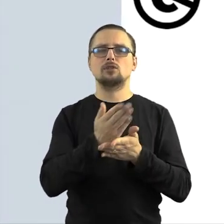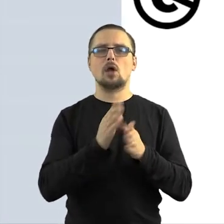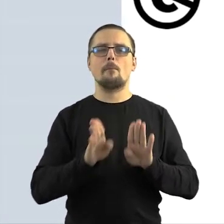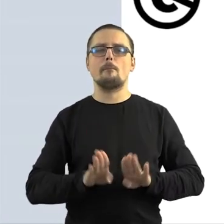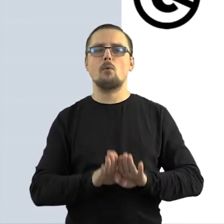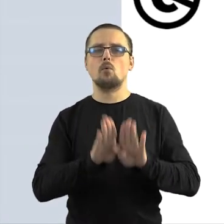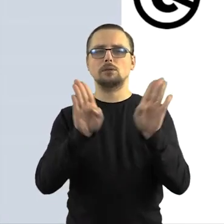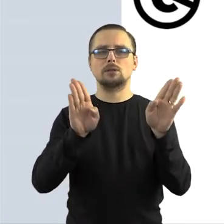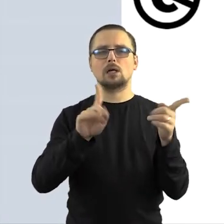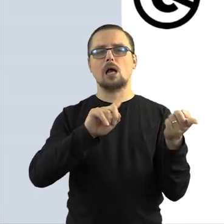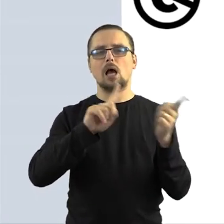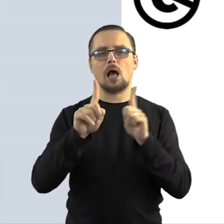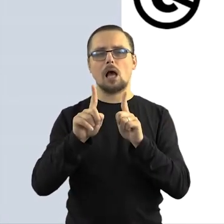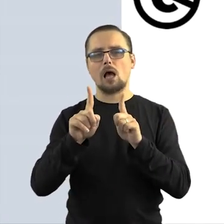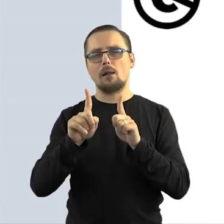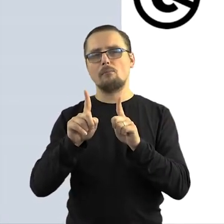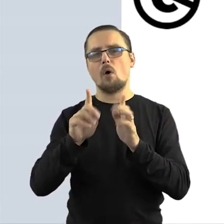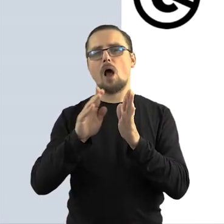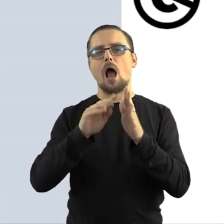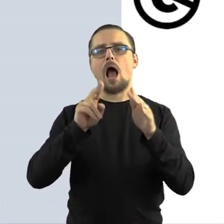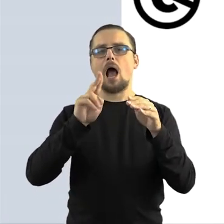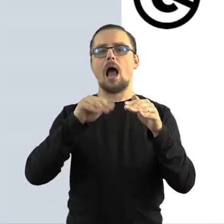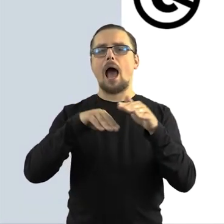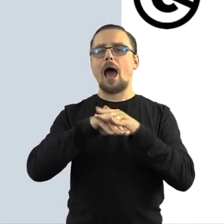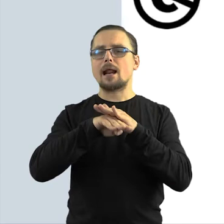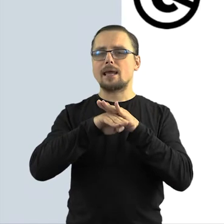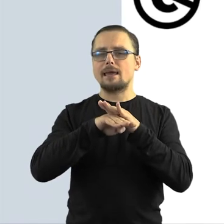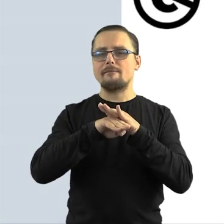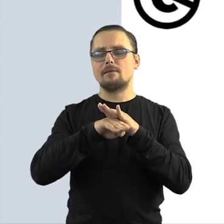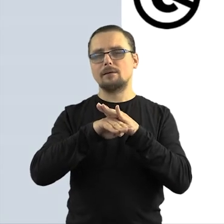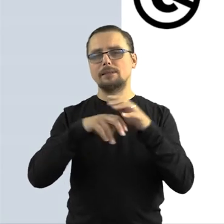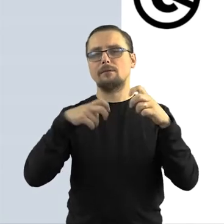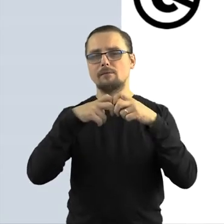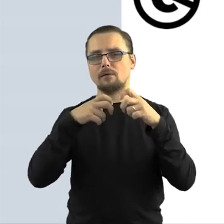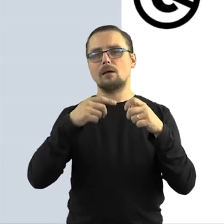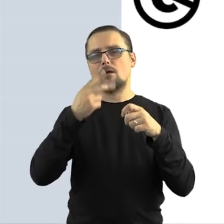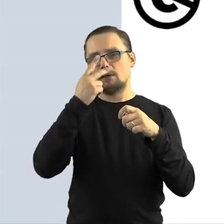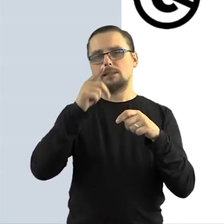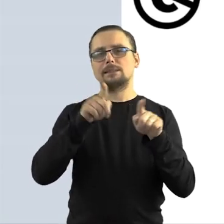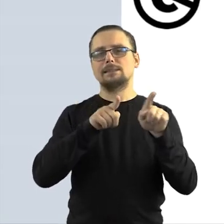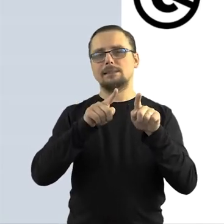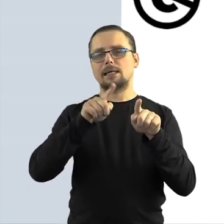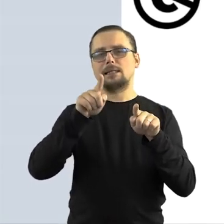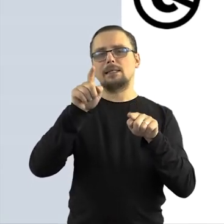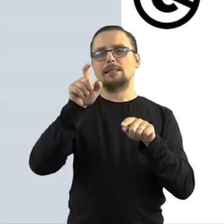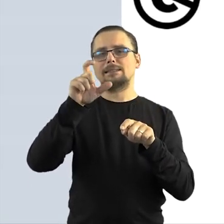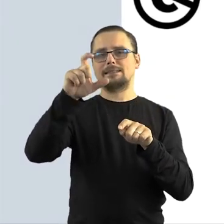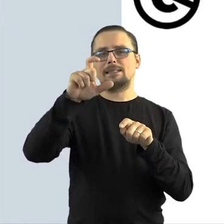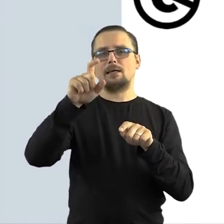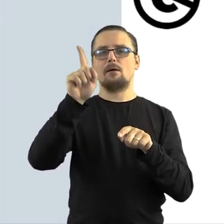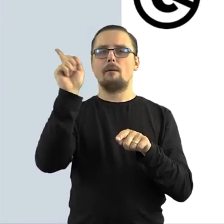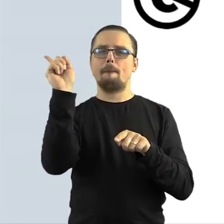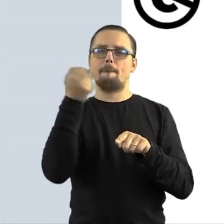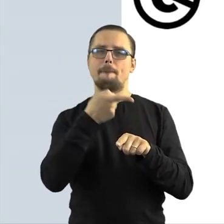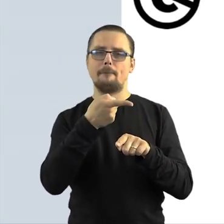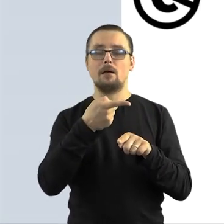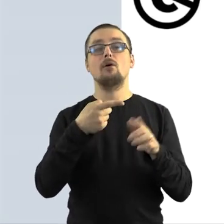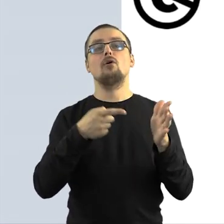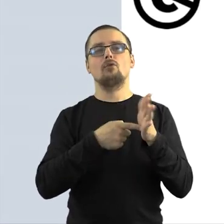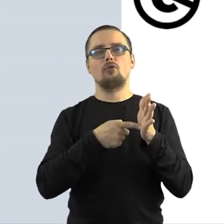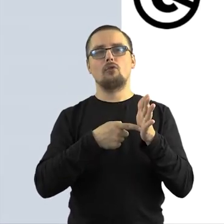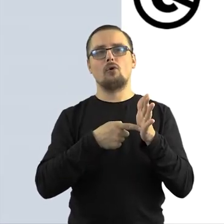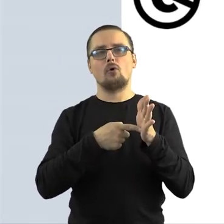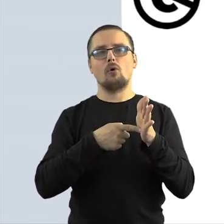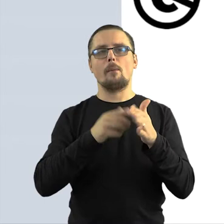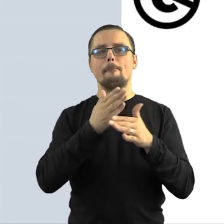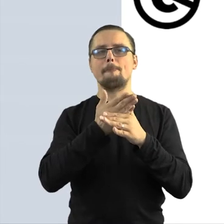archiwach wirtualnych mogą Państwo napotkać taki właśnie znak, przekreślonego C, który właśnie w międzynarodowym języku prawa